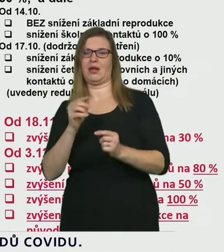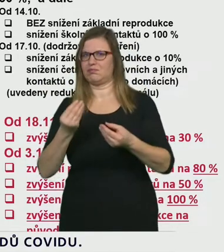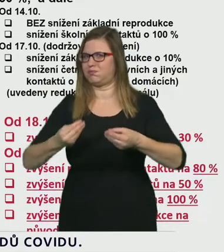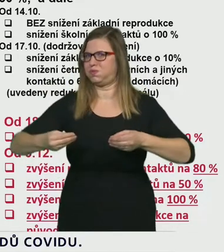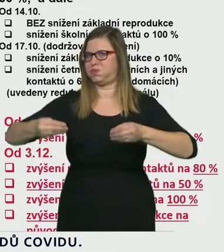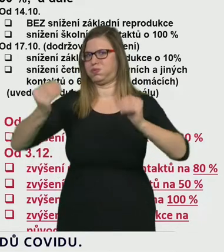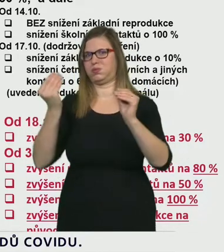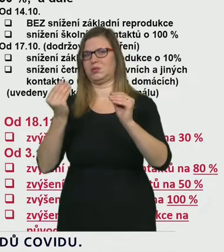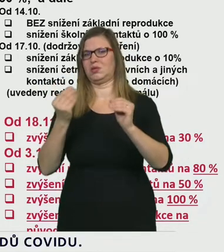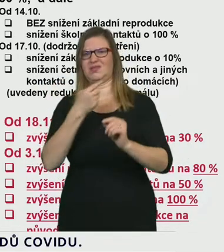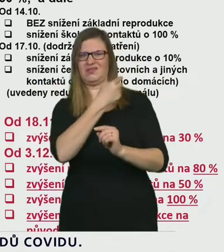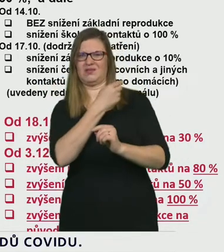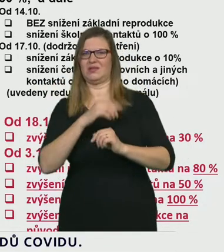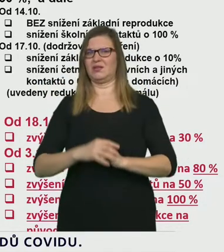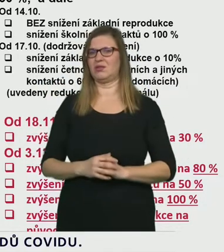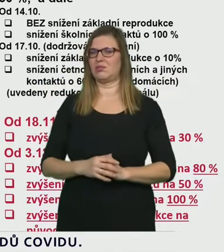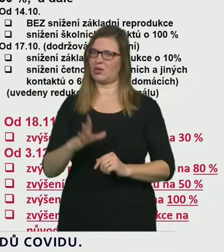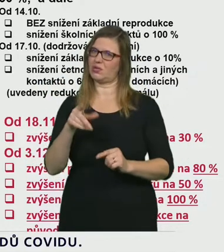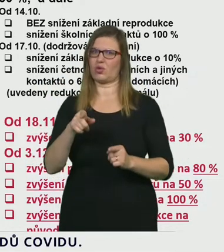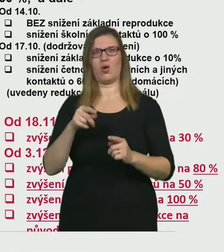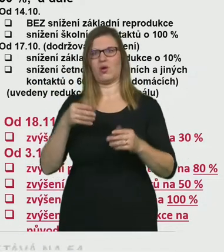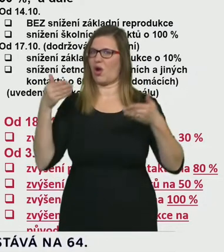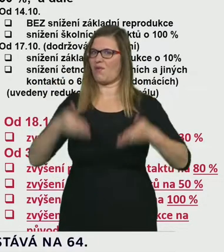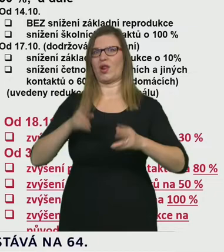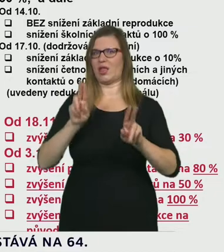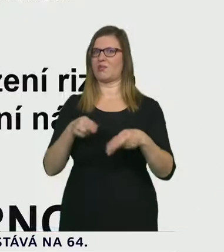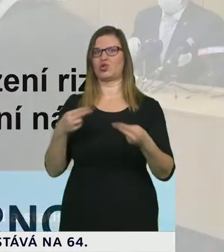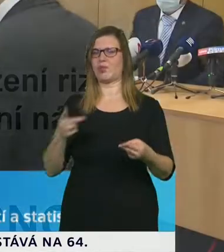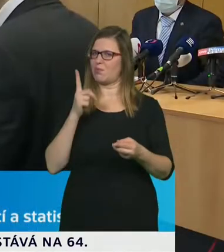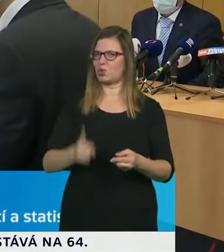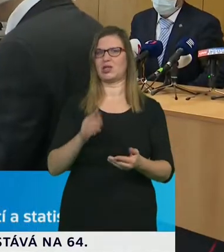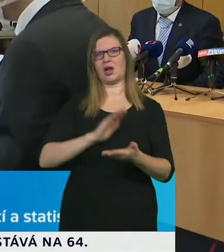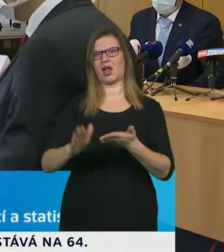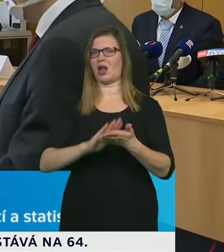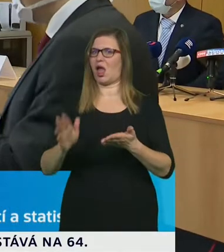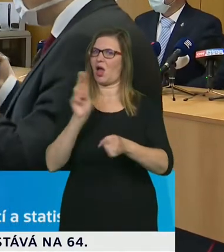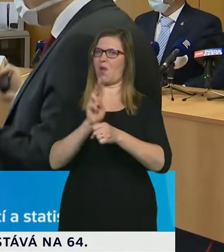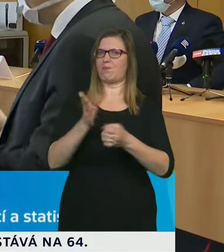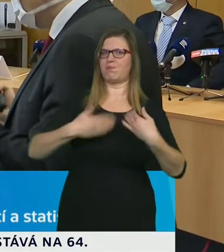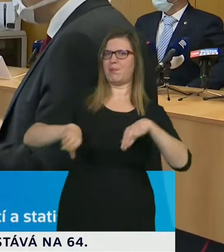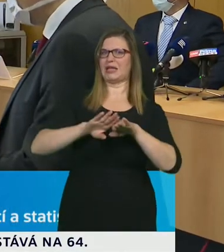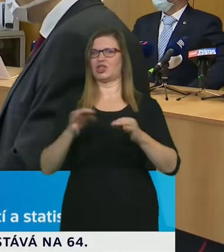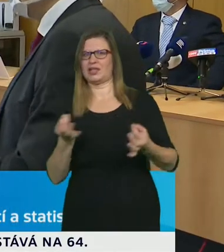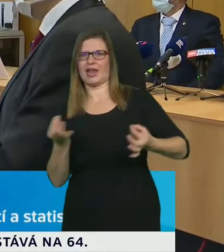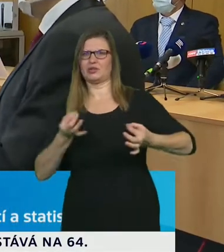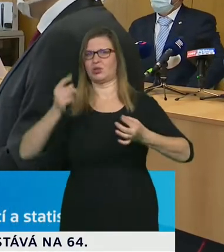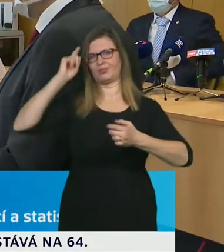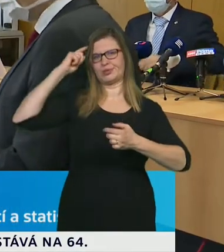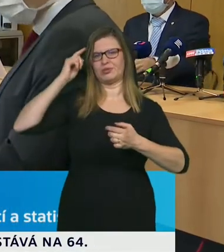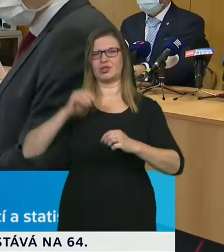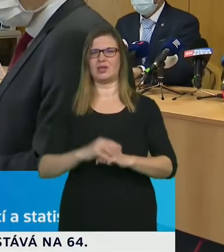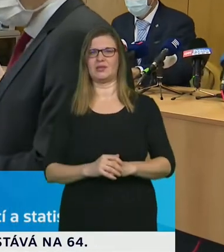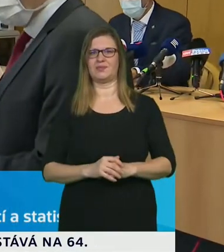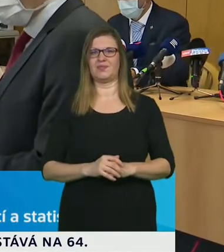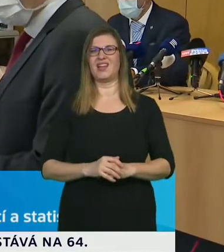okolních zemích, protože vidí to samé. Úplně na závěr si teda dovolím říct, co vlastně můžeme s tímhle tím vůbec dělat. Do příchodu